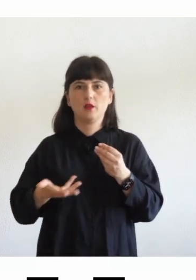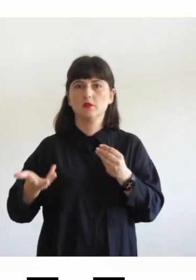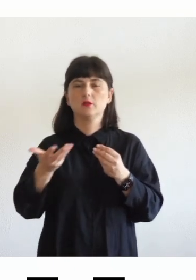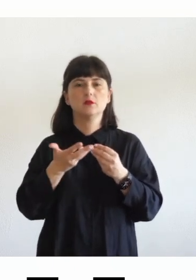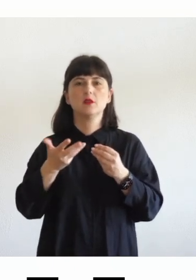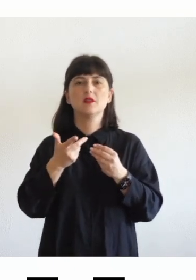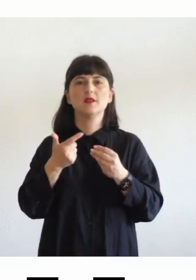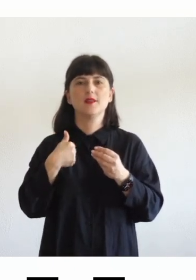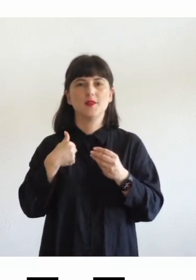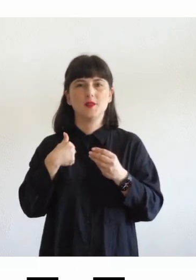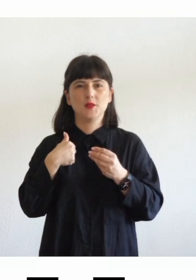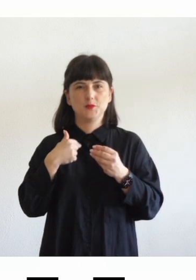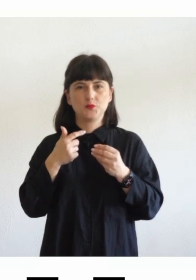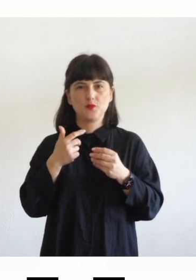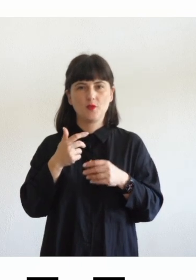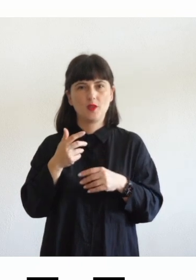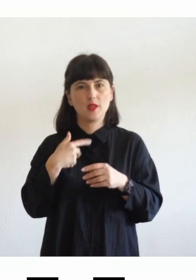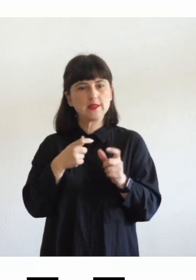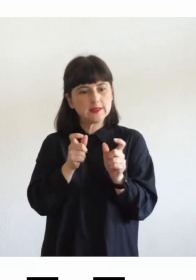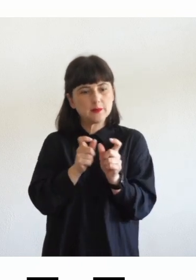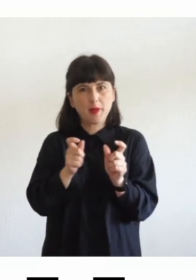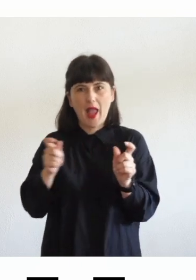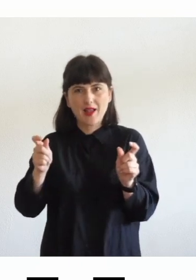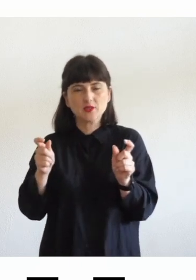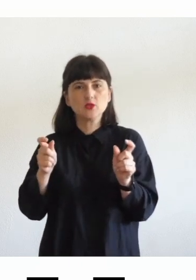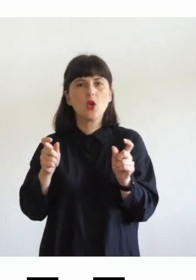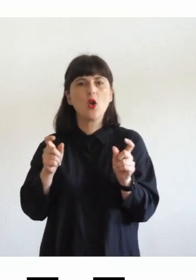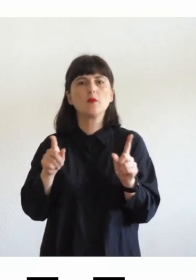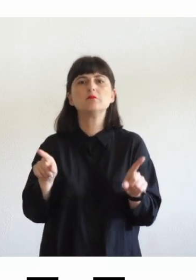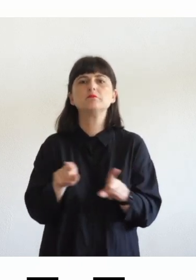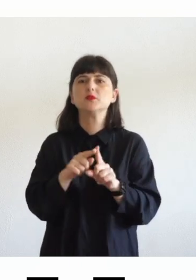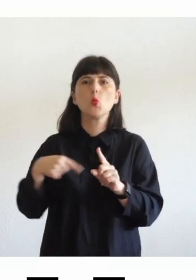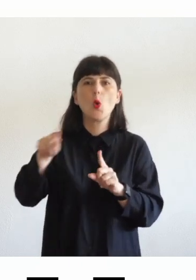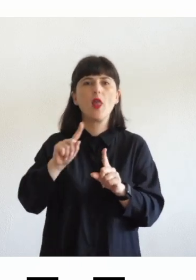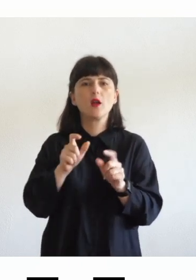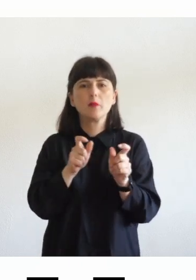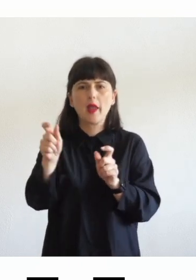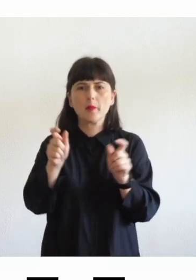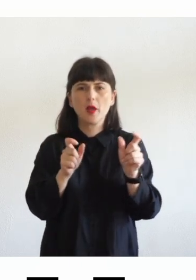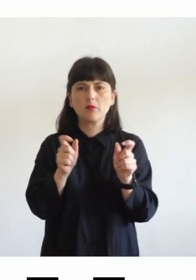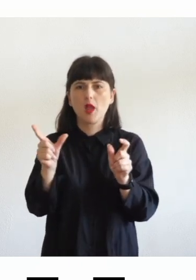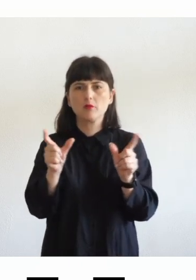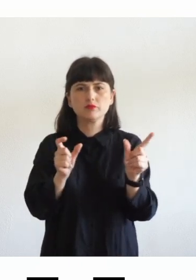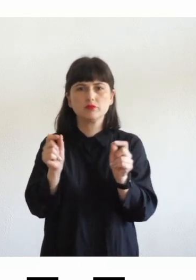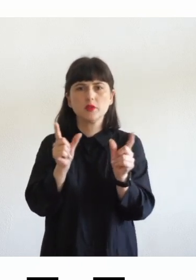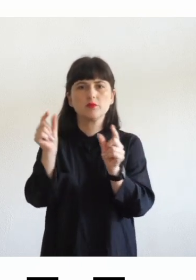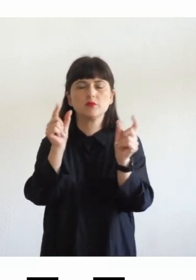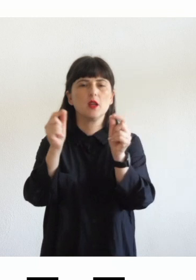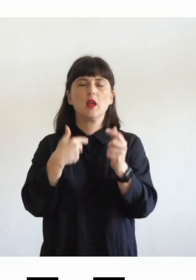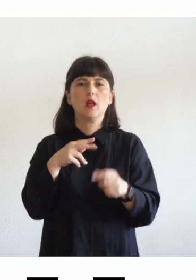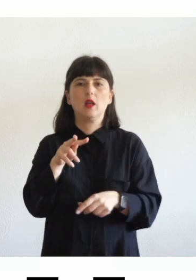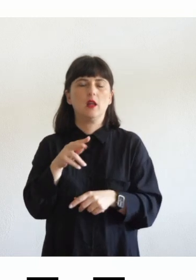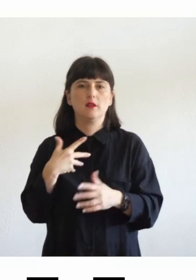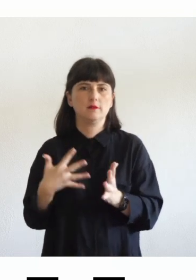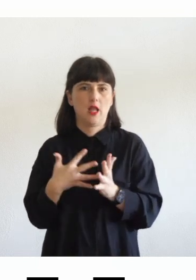mettere spazi differenti fra le parole per arrivare al testo giustificato quindi